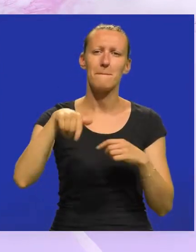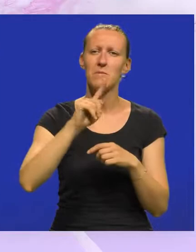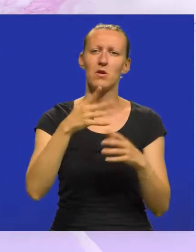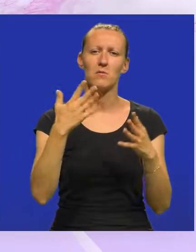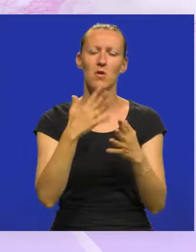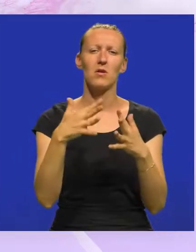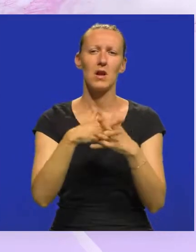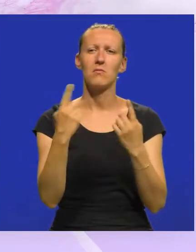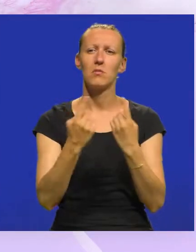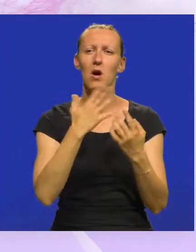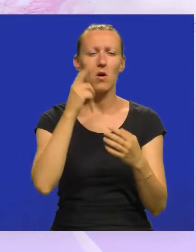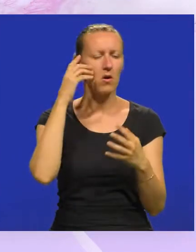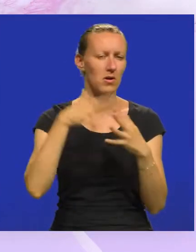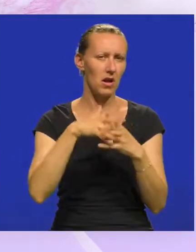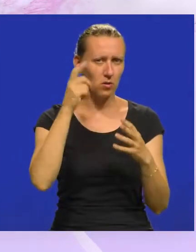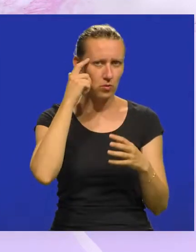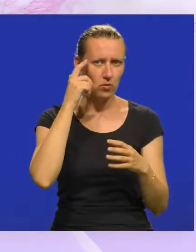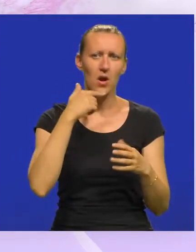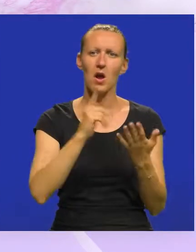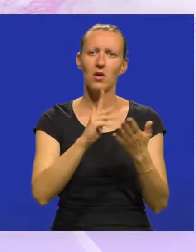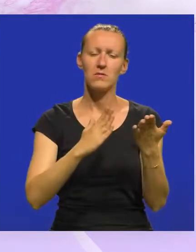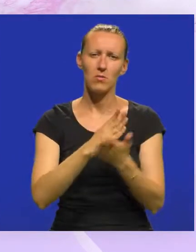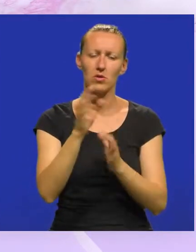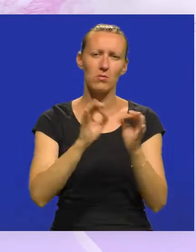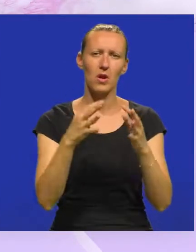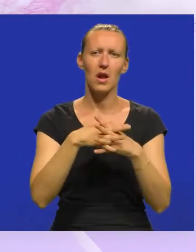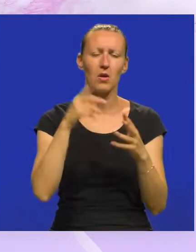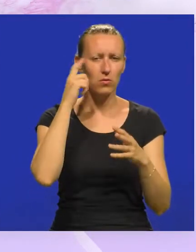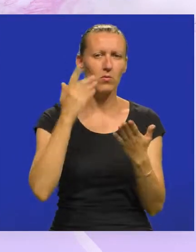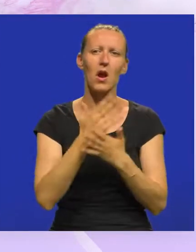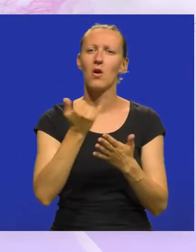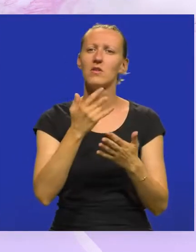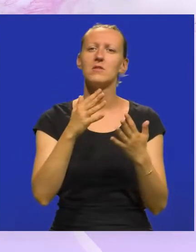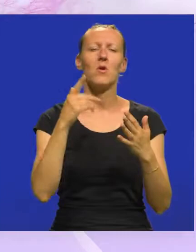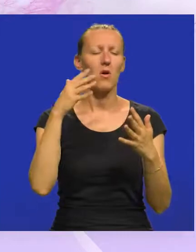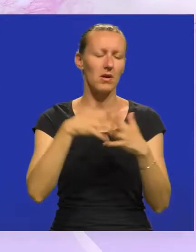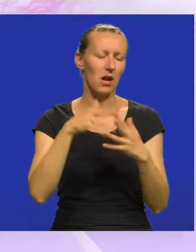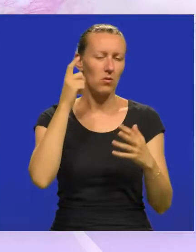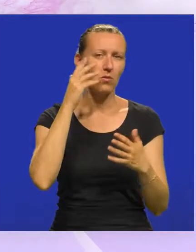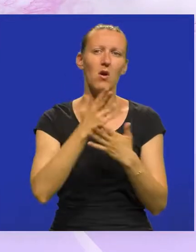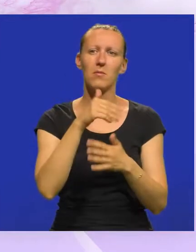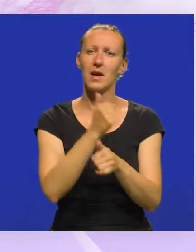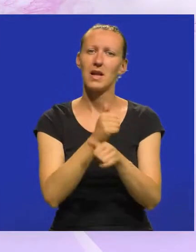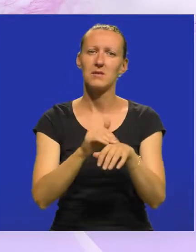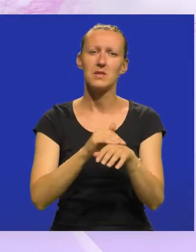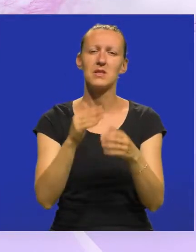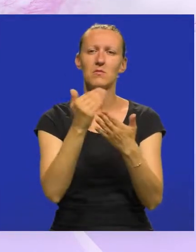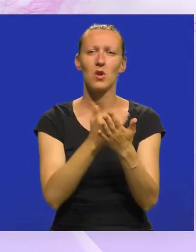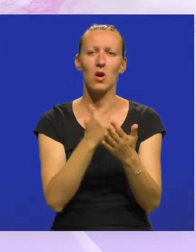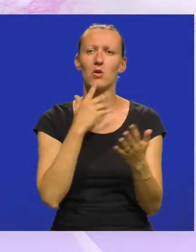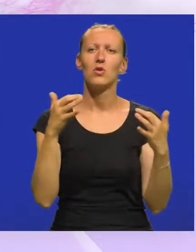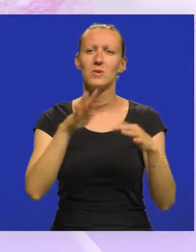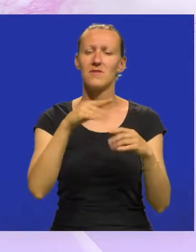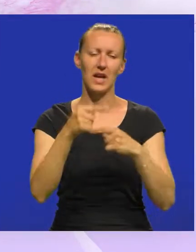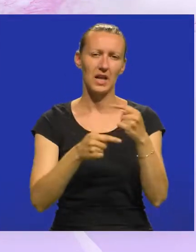moramo grad promovirati kao grad kulture, iako nismo prošli u onom projektu grada kultura, ali ugijek smo grad kulture, ako ćemo imati 12 meseci programa koji će